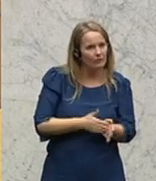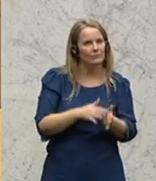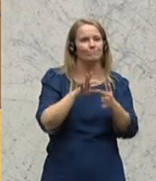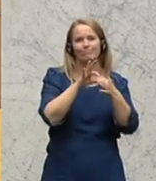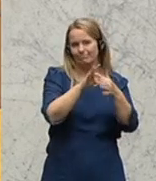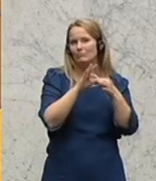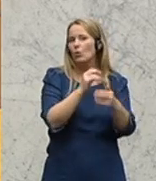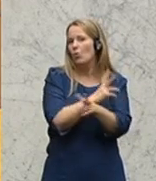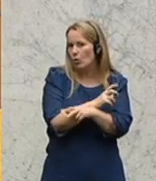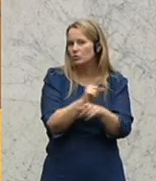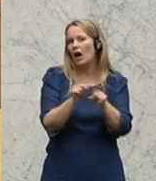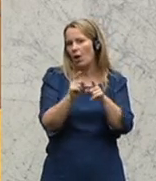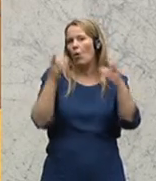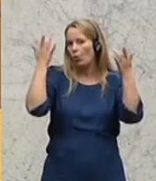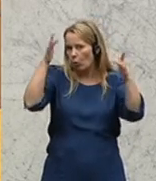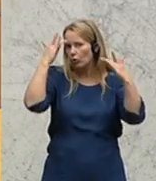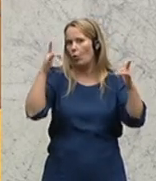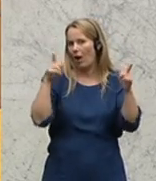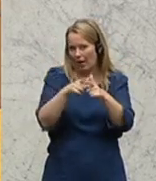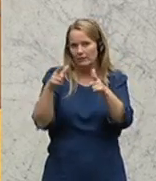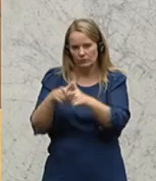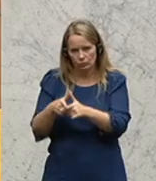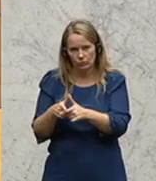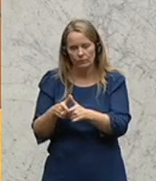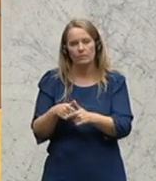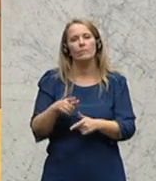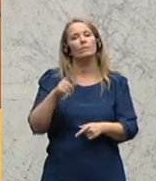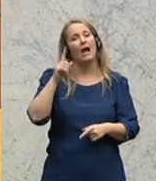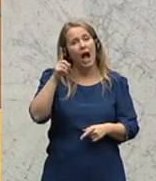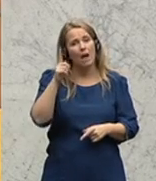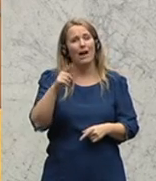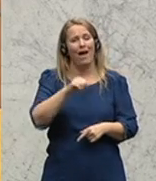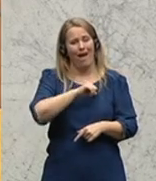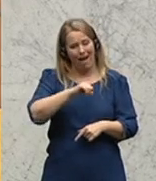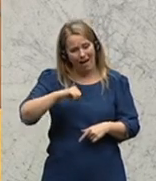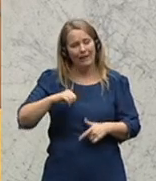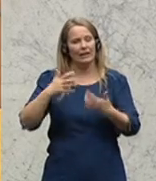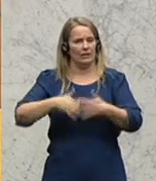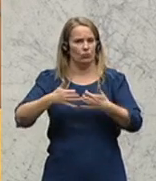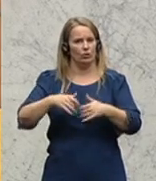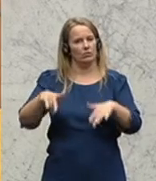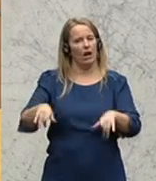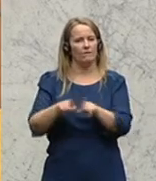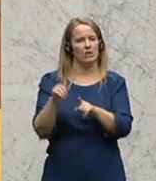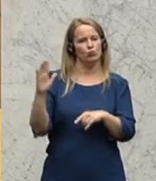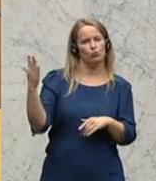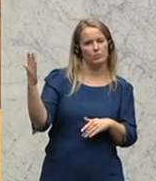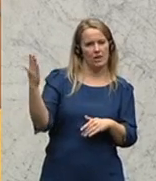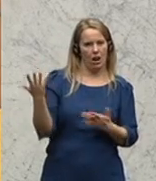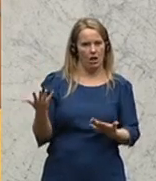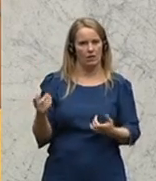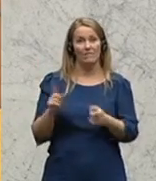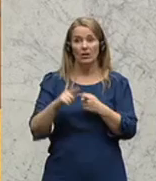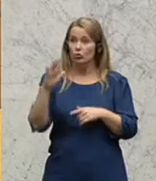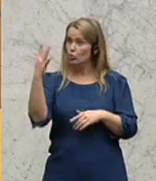Österreich natürlich sehr stark auch um kulturelle Leistungen, aber die eigene Geschichte ist immer auch ein Spiegel. Und wenn man in den